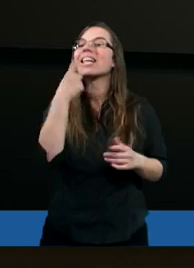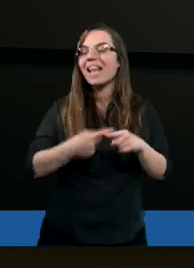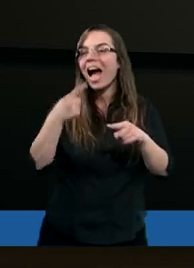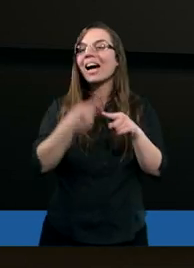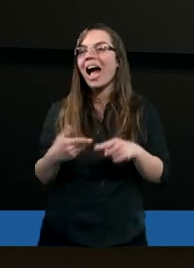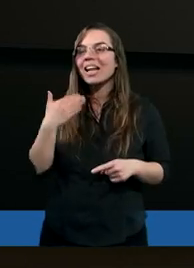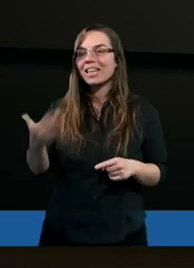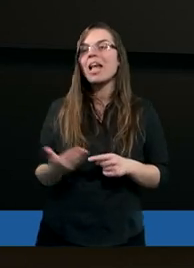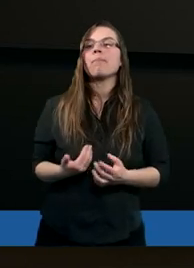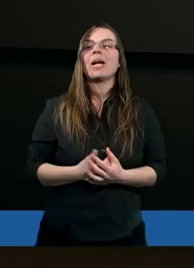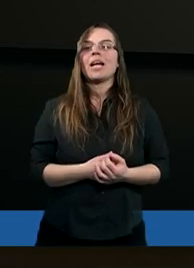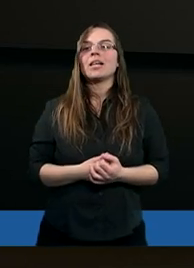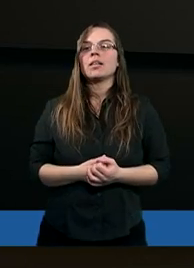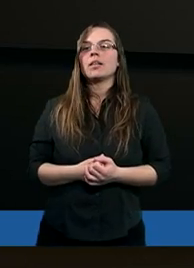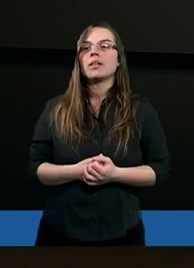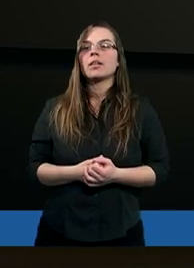zarazem